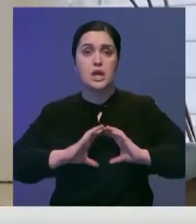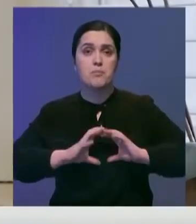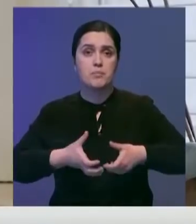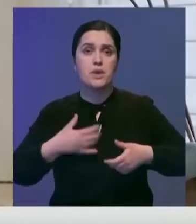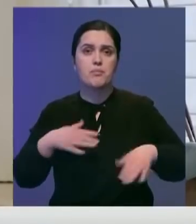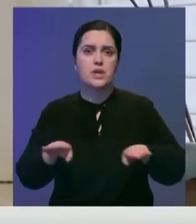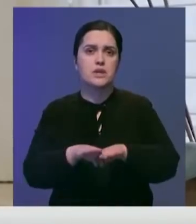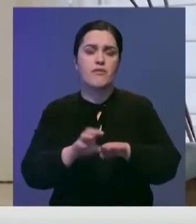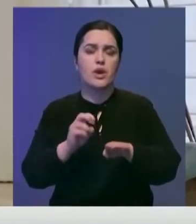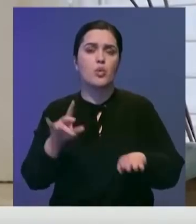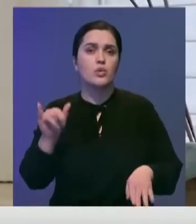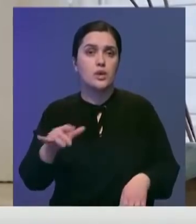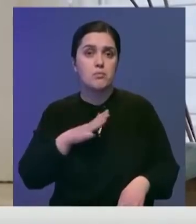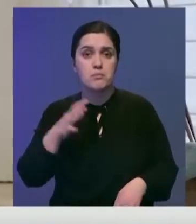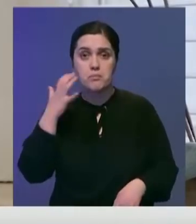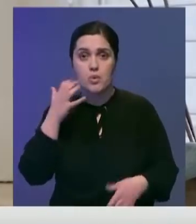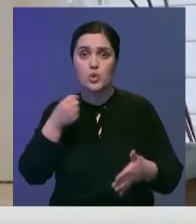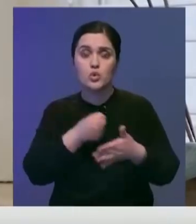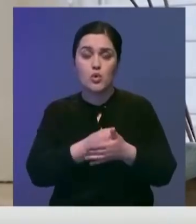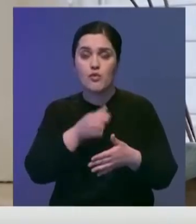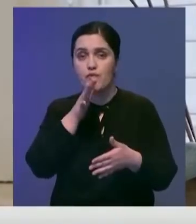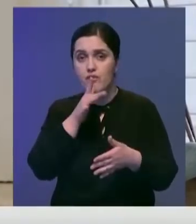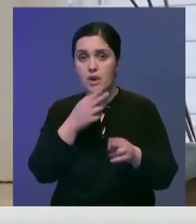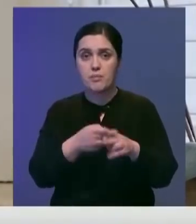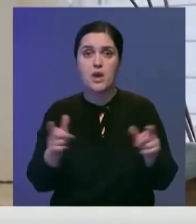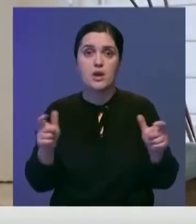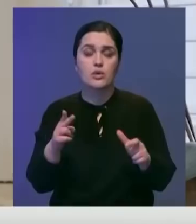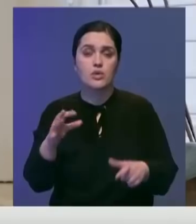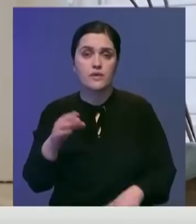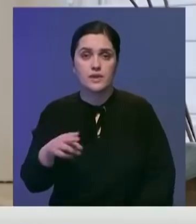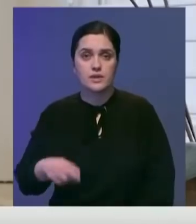сравнили, как у них протекала беременность до и во время эпидемии COVID.